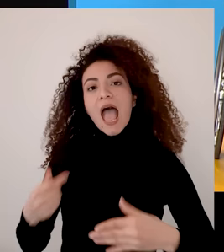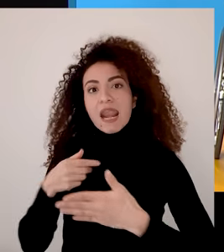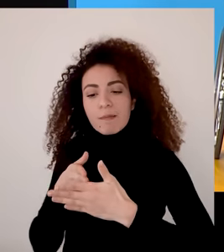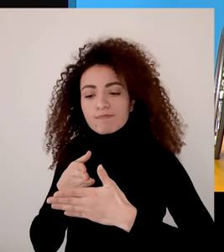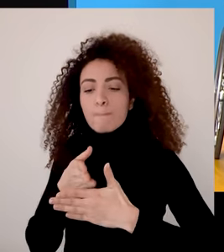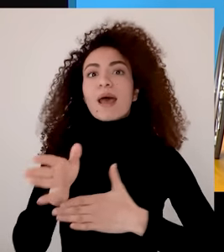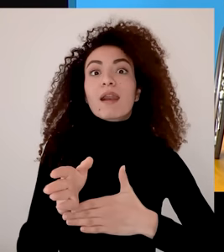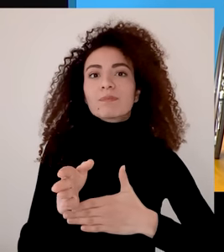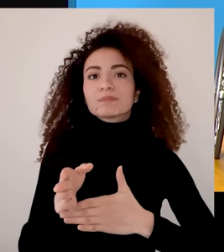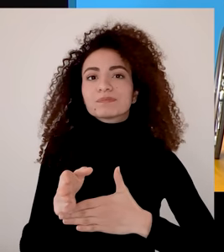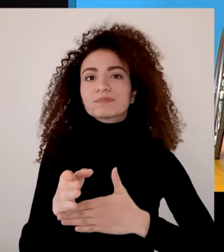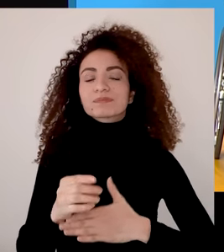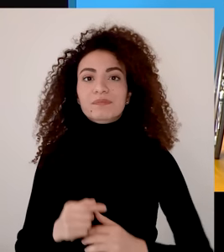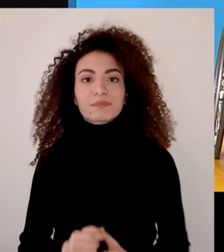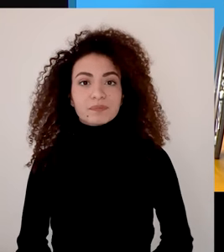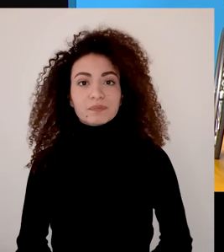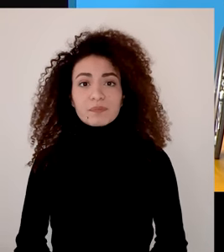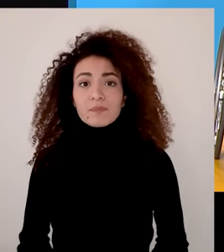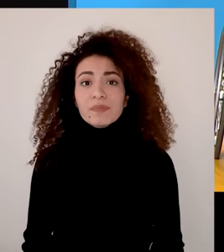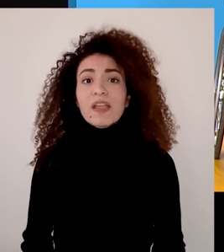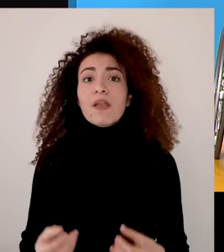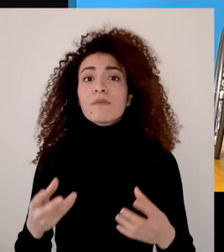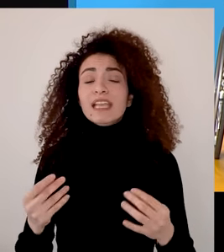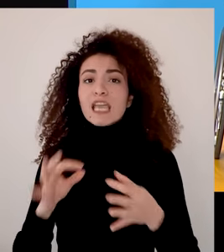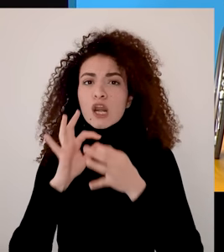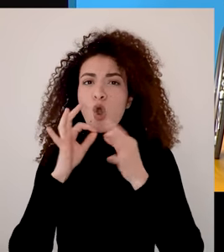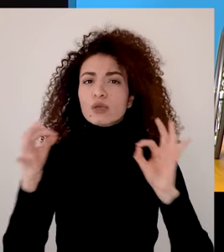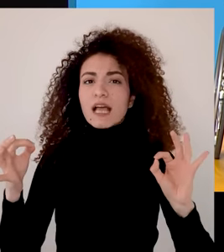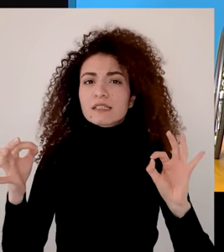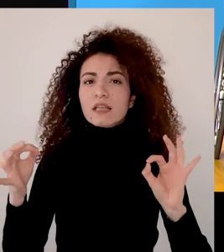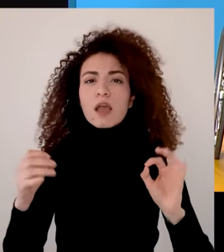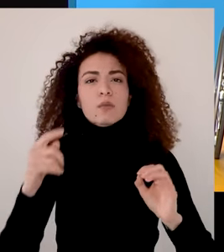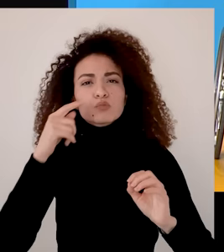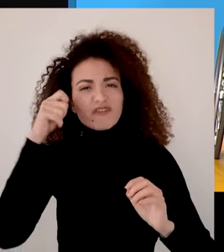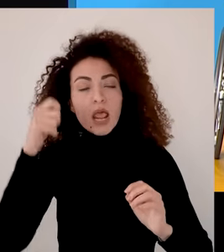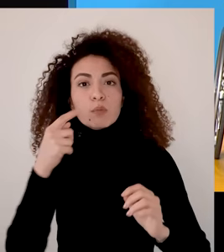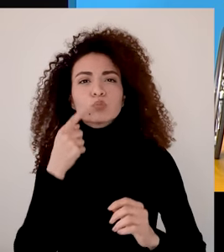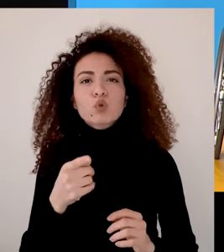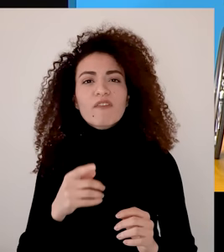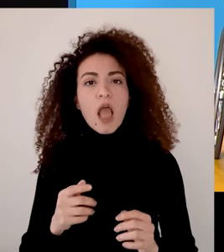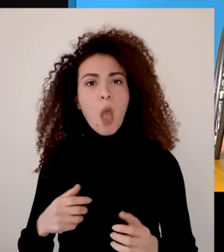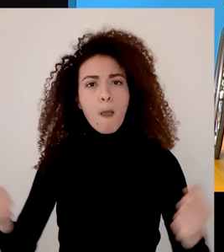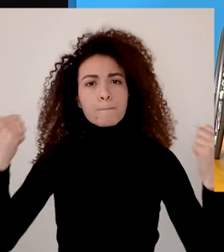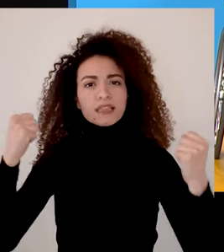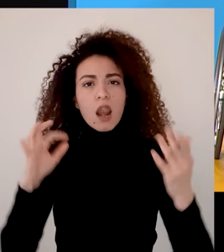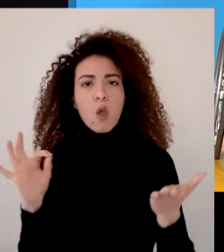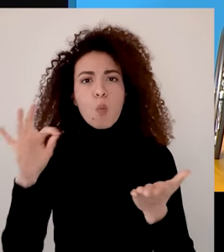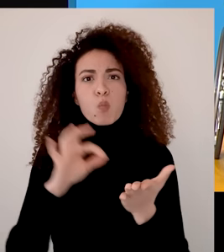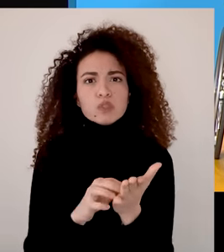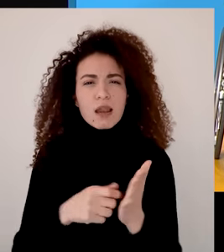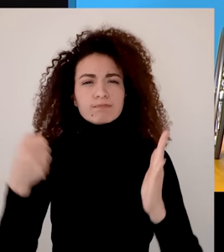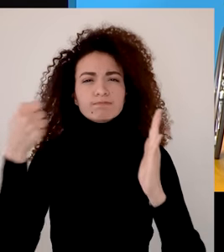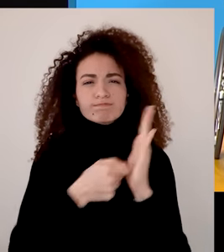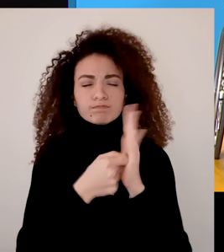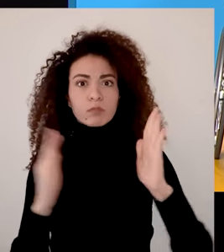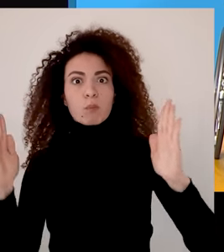الراحة ومشاعر الخوف المرافقة ومتذكر هون أنه غالبا بالقصص الميتولوجية أو الأفلام بيوصل البطل